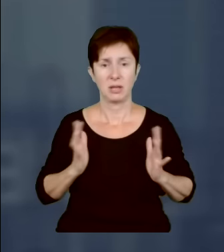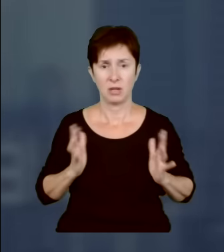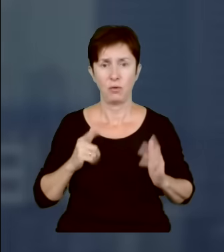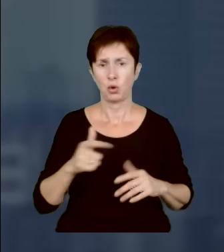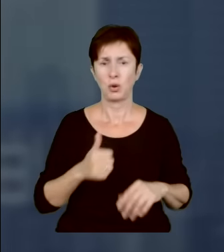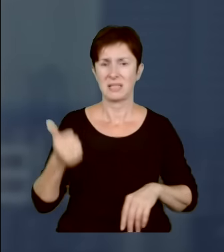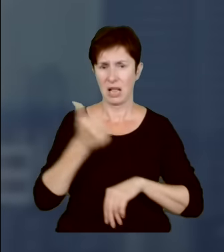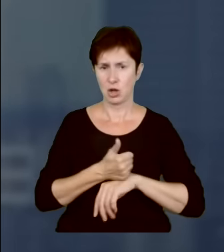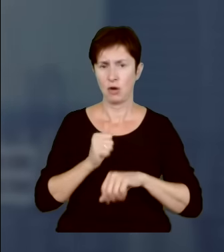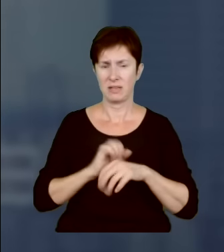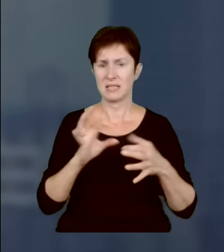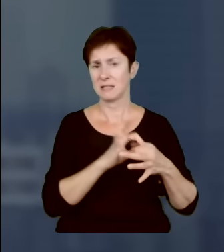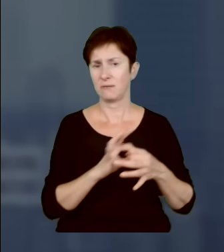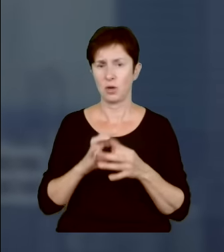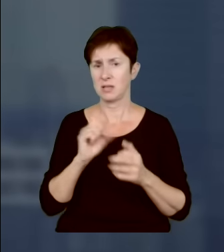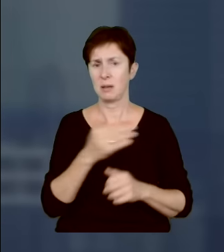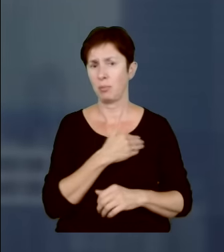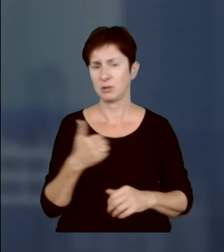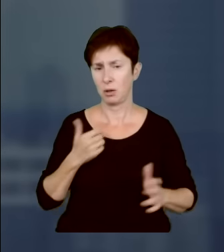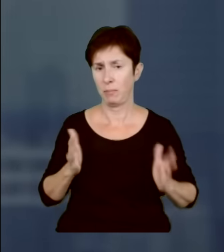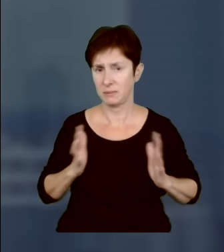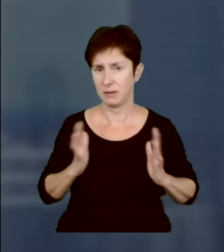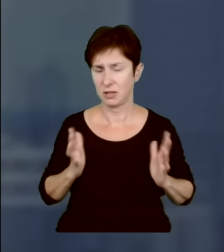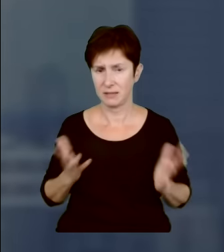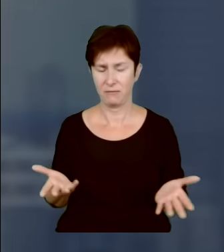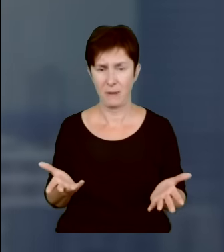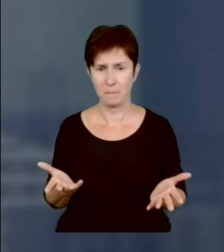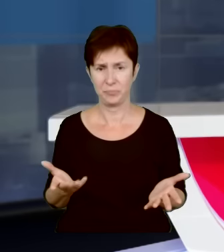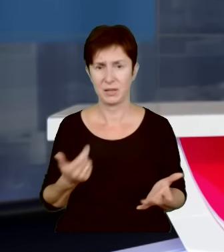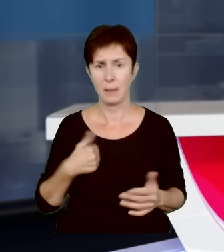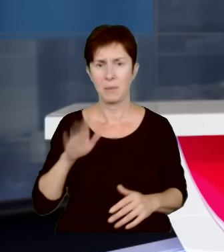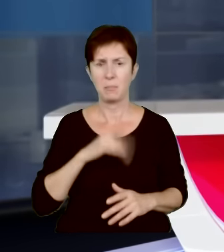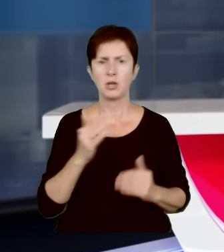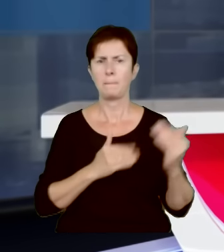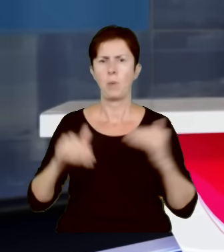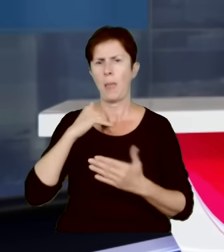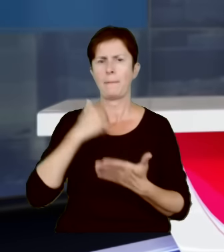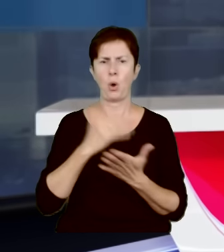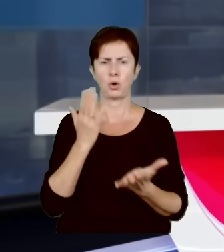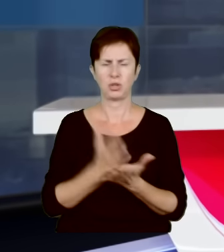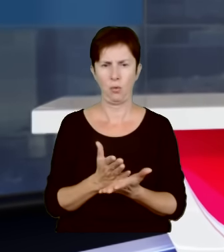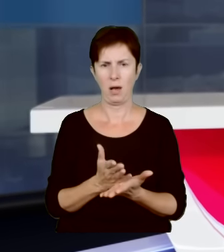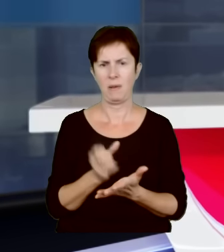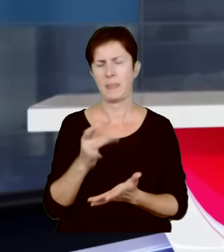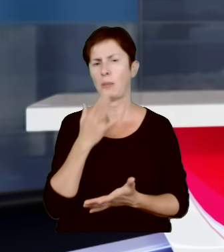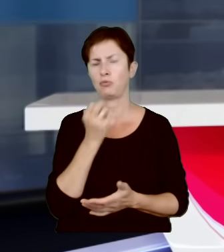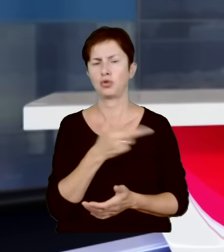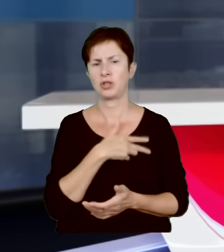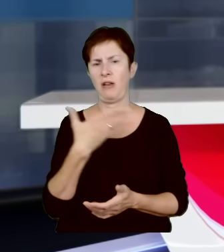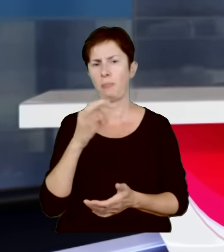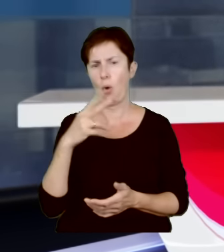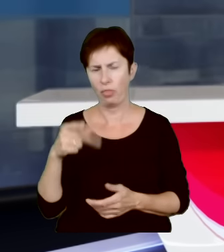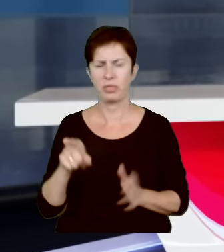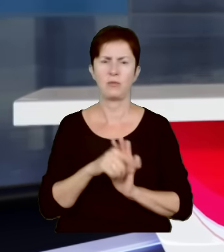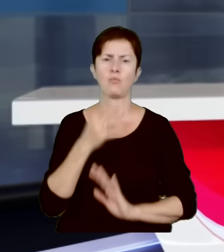związane z kwestiami też polskiego bezpieczeństwa, że będziemy ponad podziałami. I to podkreśla i szef MON-u, i Donald Tusk